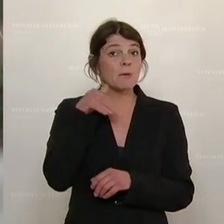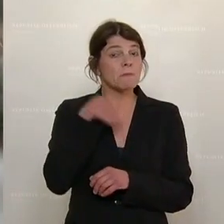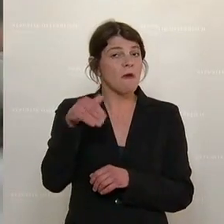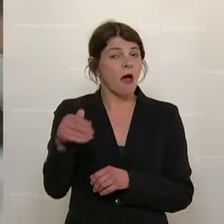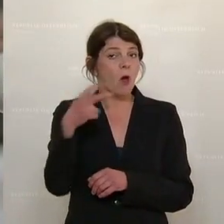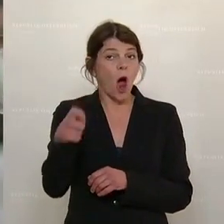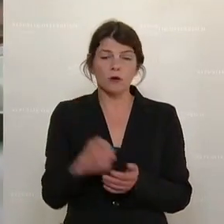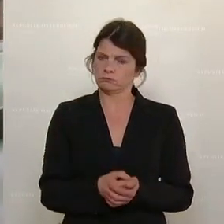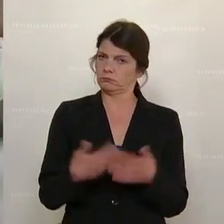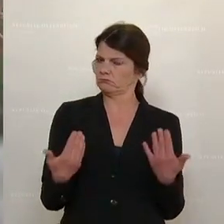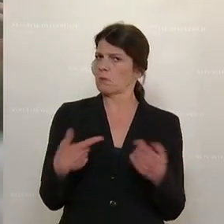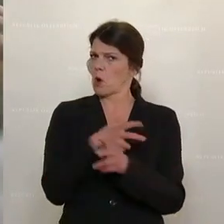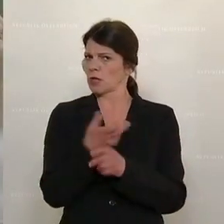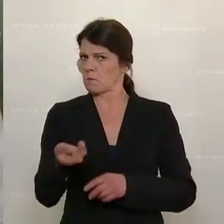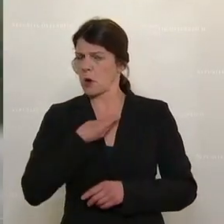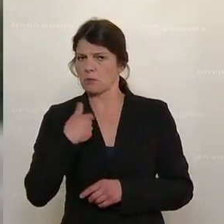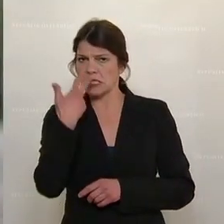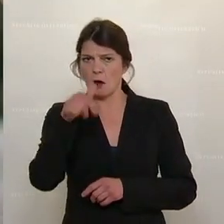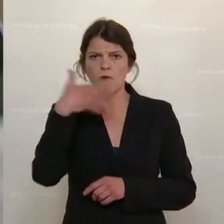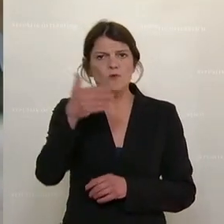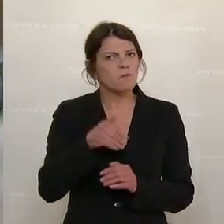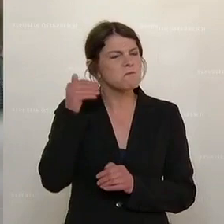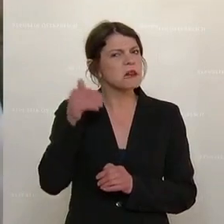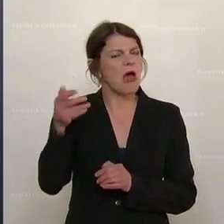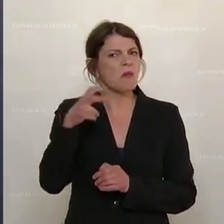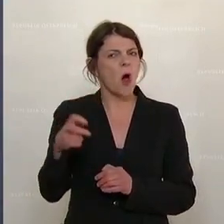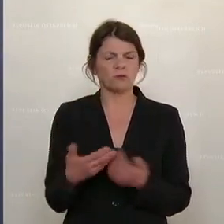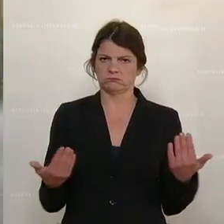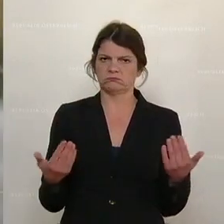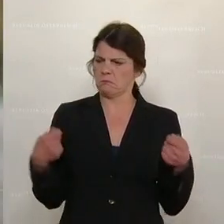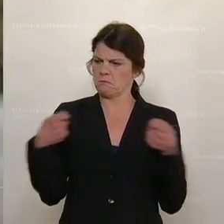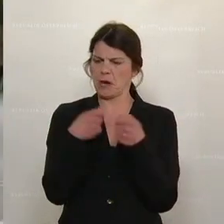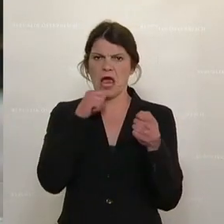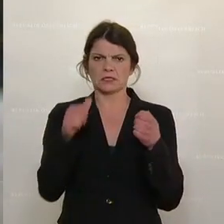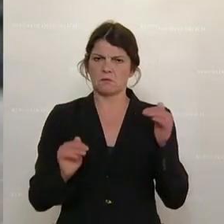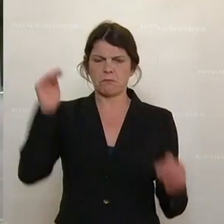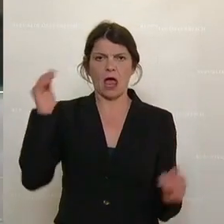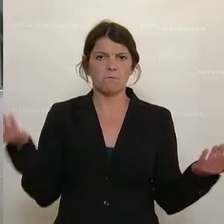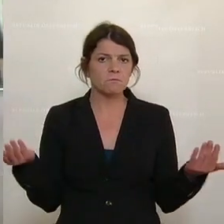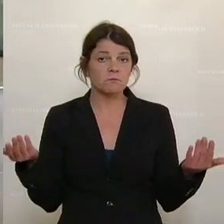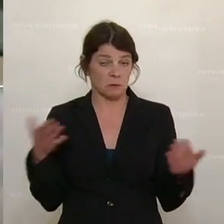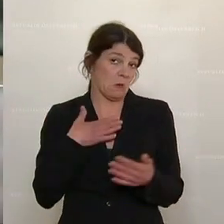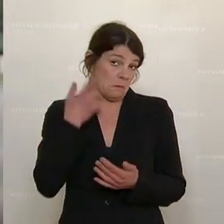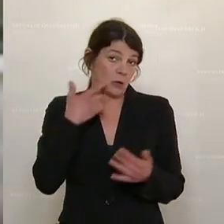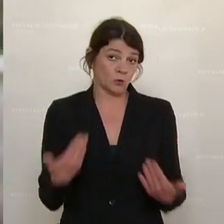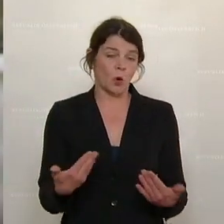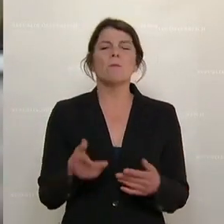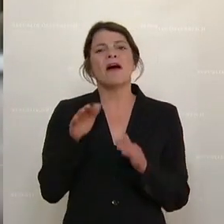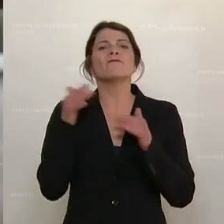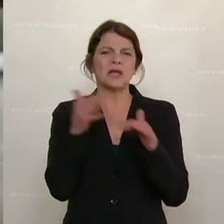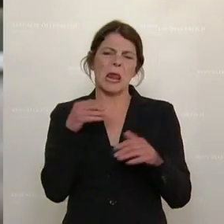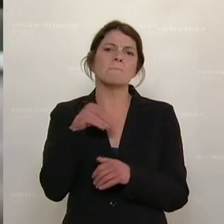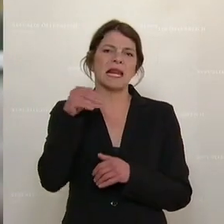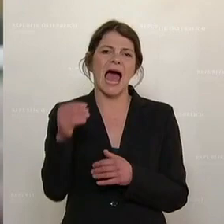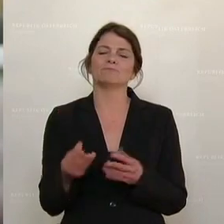bekommen in Österreich 3,5 Milliarden. Ist doch ein kleines Ungleichgewicht meiner Meinung nach. Aber es gehen viele Milliarden nach